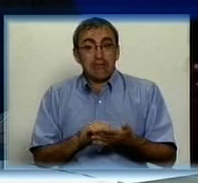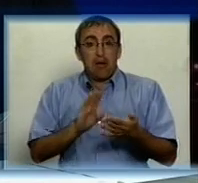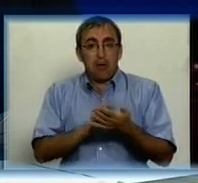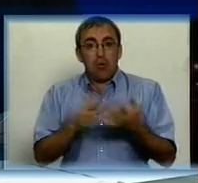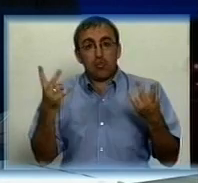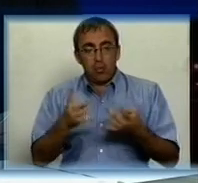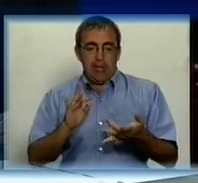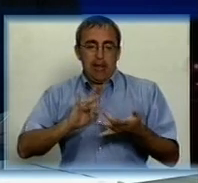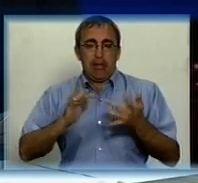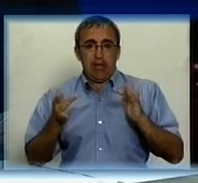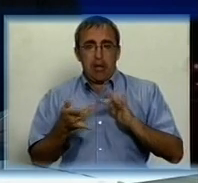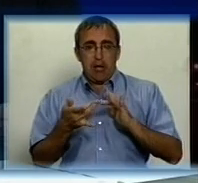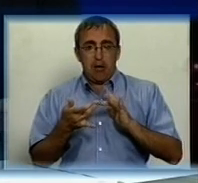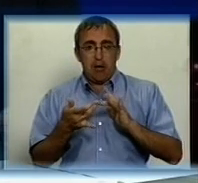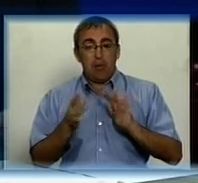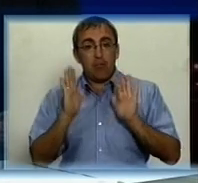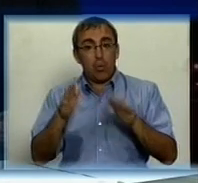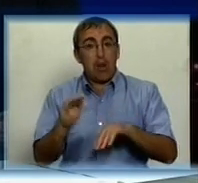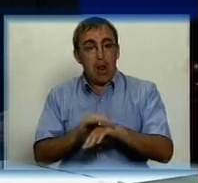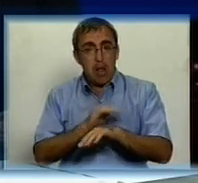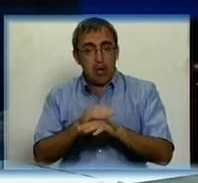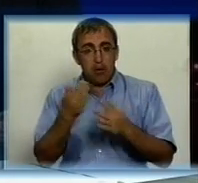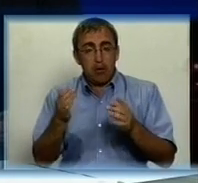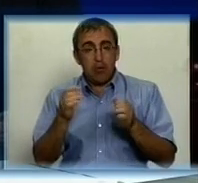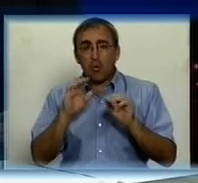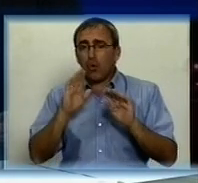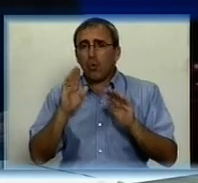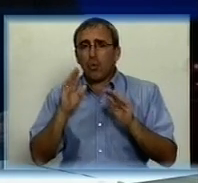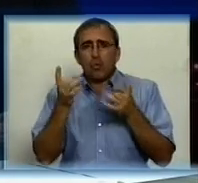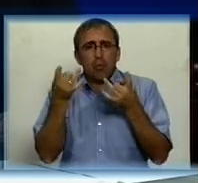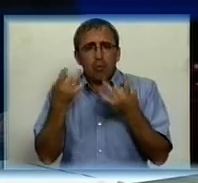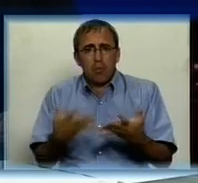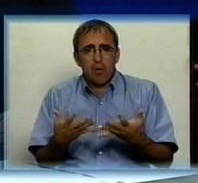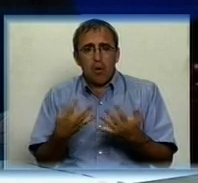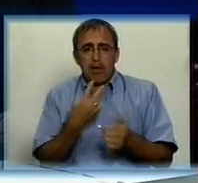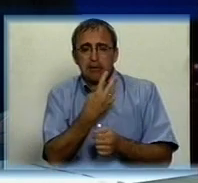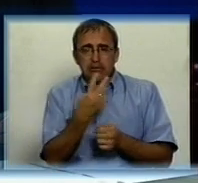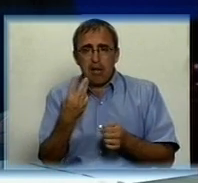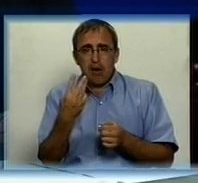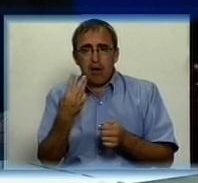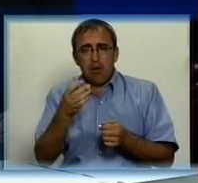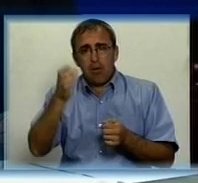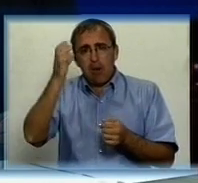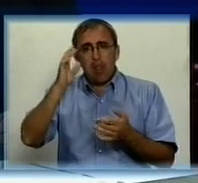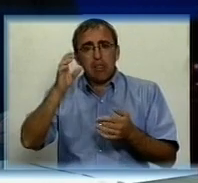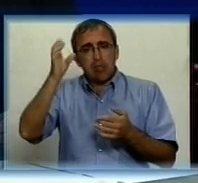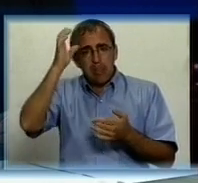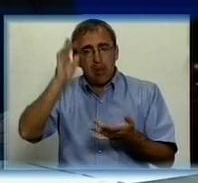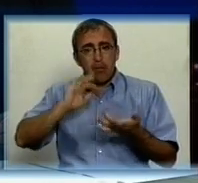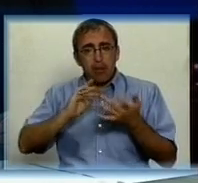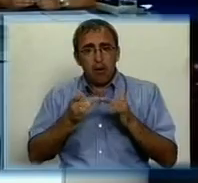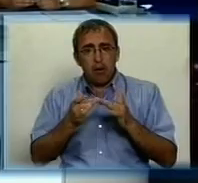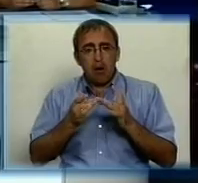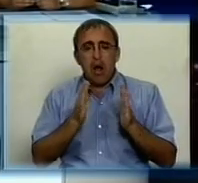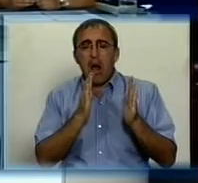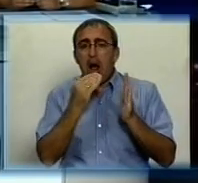потрібен інтернет. Так от, будь ласка, можна дуже просто вийти на сайт обласного управління освітленної науки, де є чіткі основні строки,